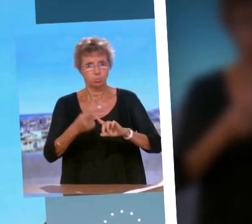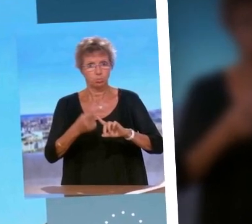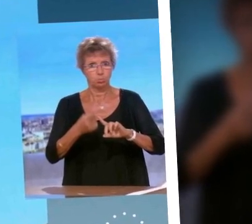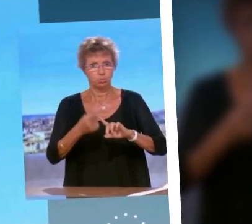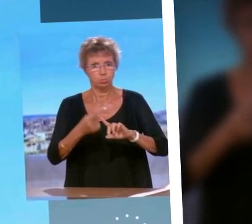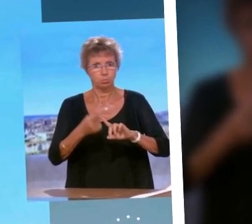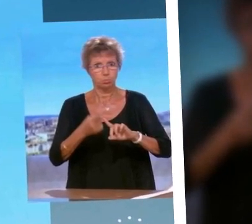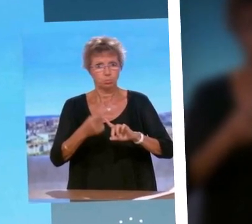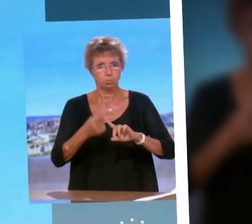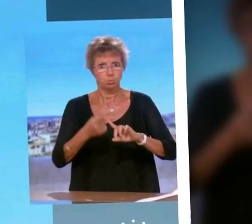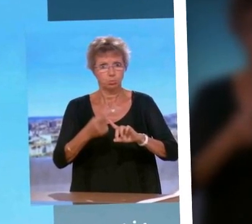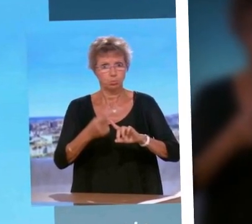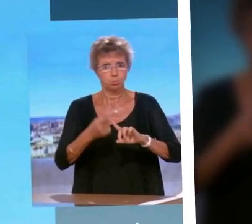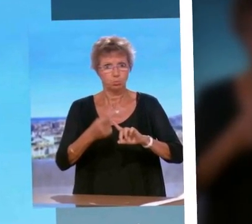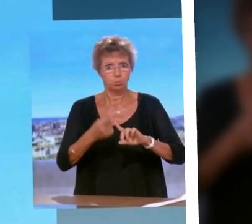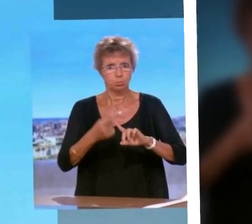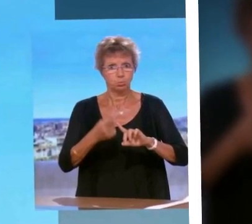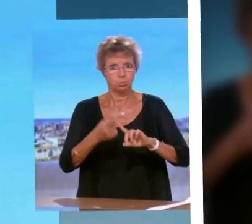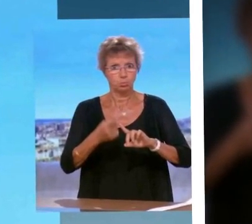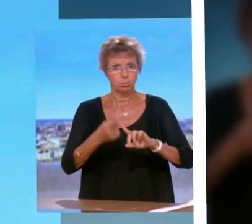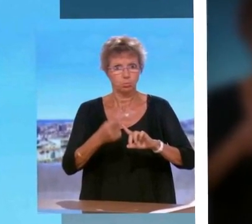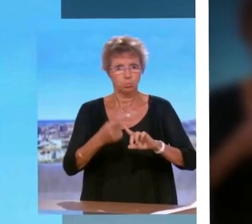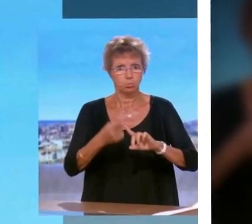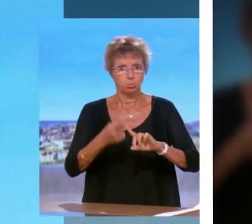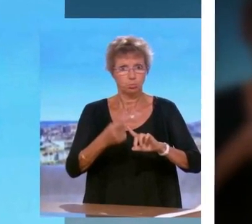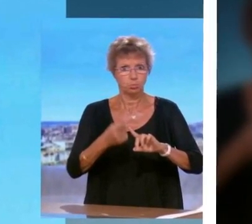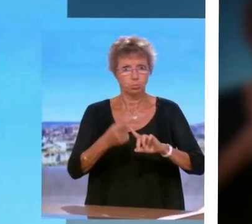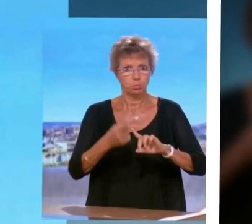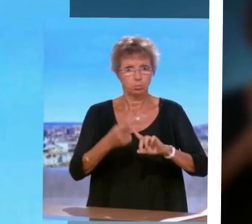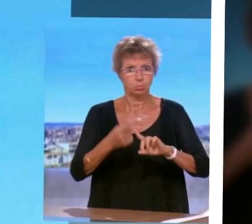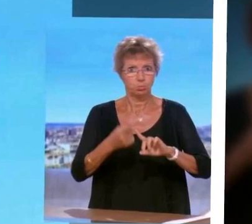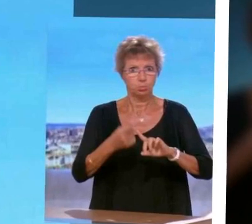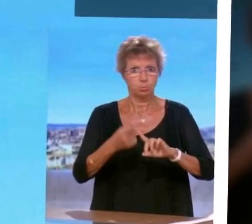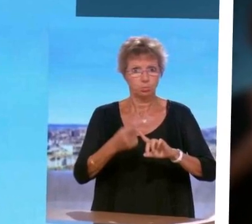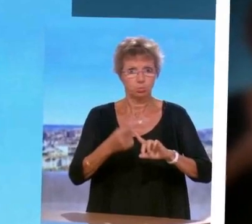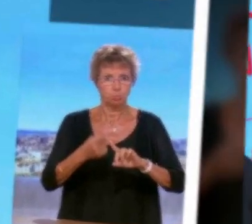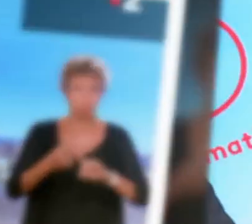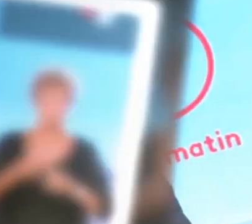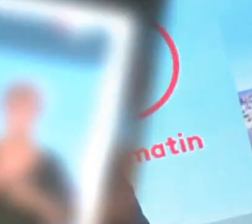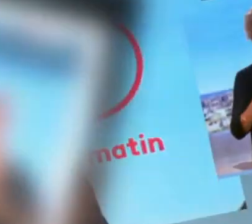L'un d'eux aurait confié, si est-il compliqué de discuter avec Borne, elle est hautaine.